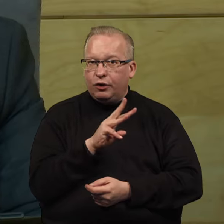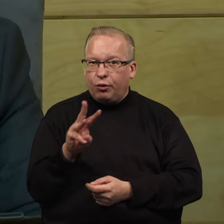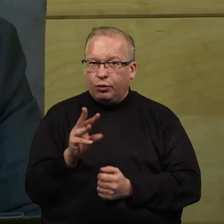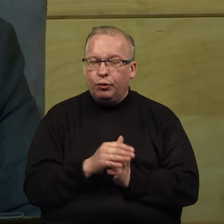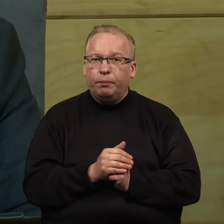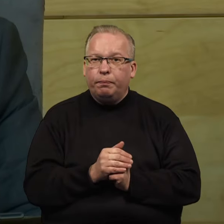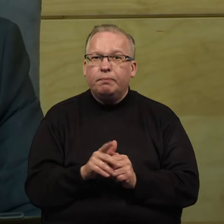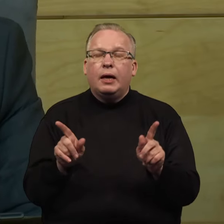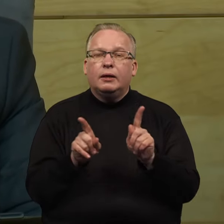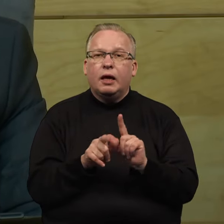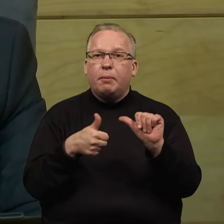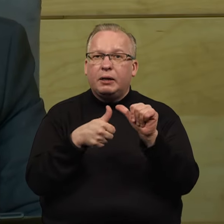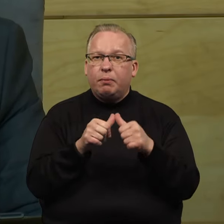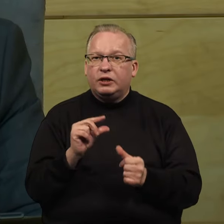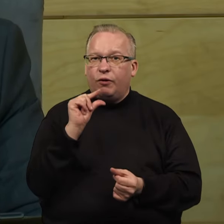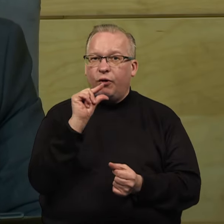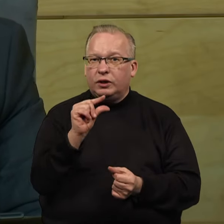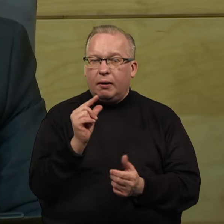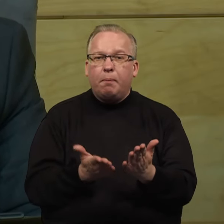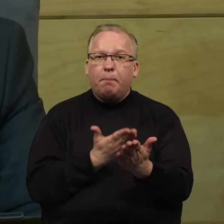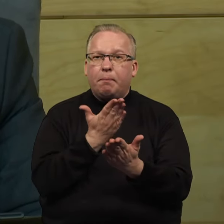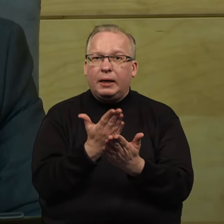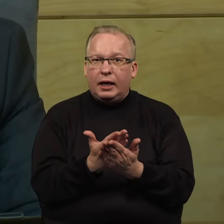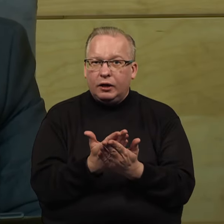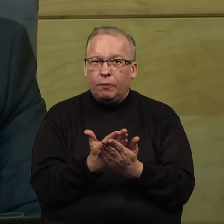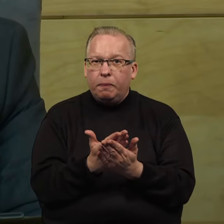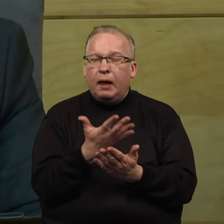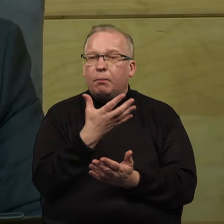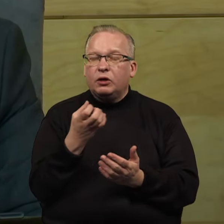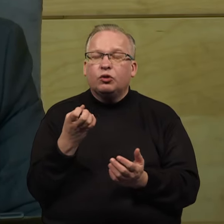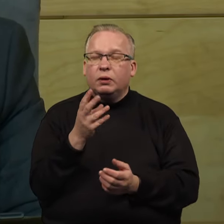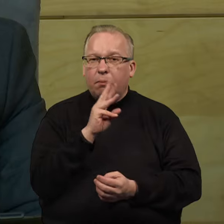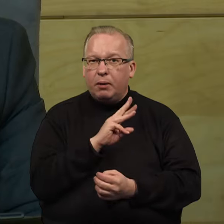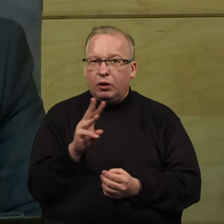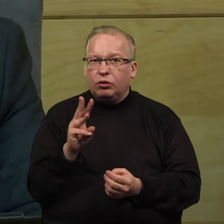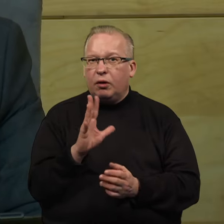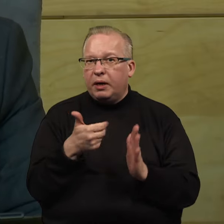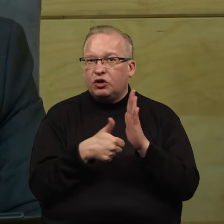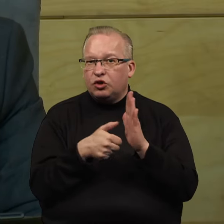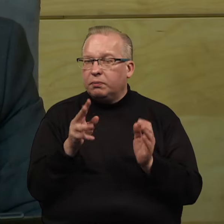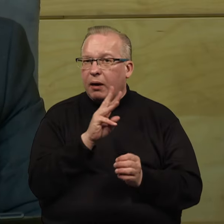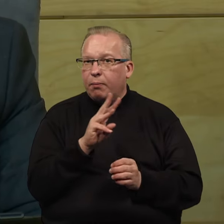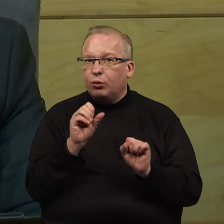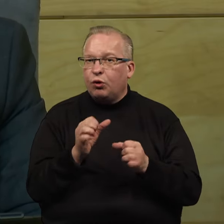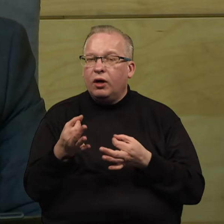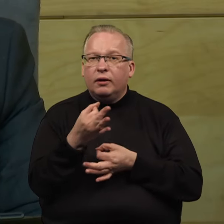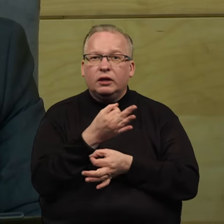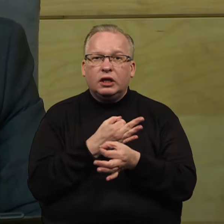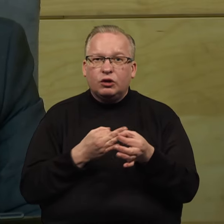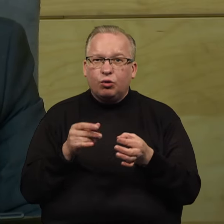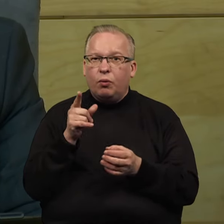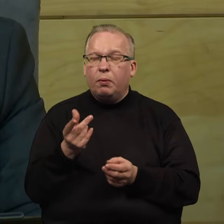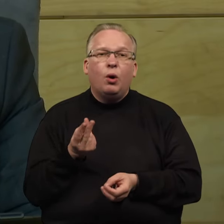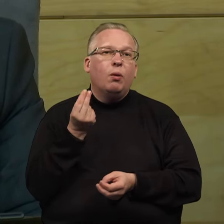kitos vadinamos pastovios dalies, ką vyriausybė pateikė, apie tų 400 milijonų trūksta apie 60 milijonų, tai galime diskutuoti dėl tų